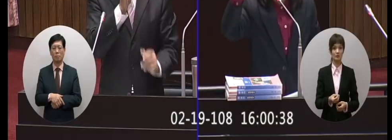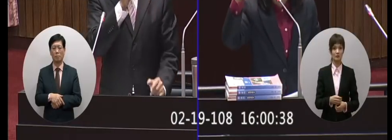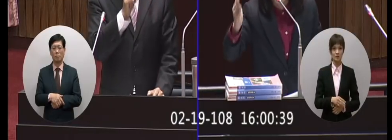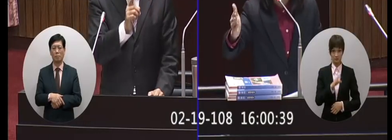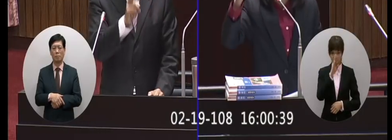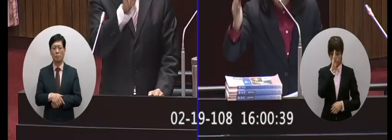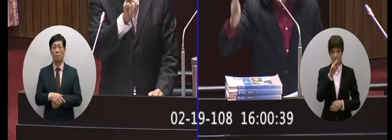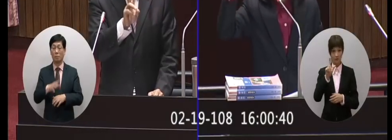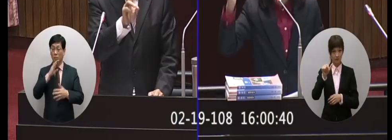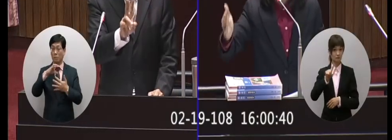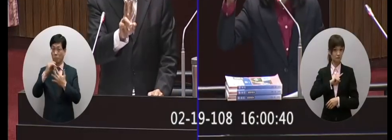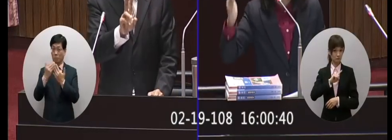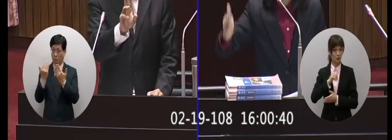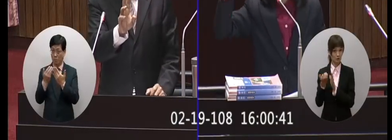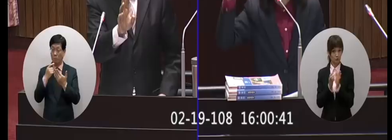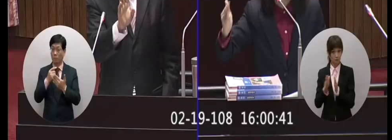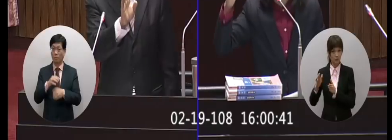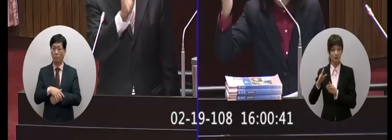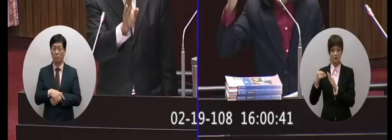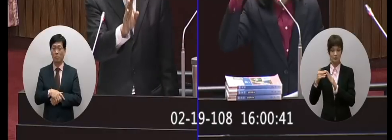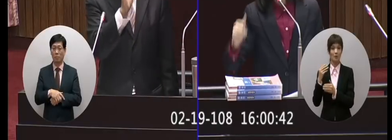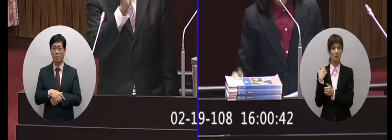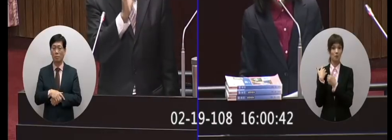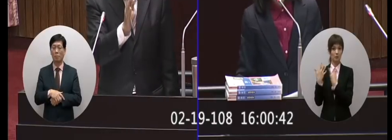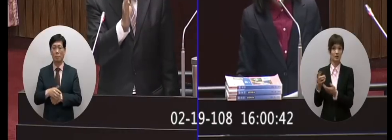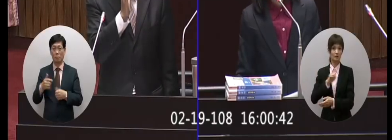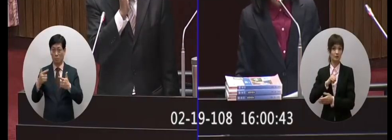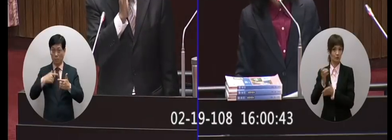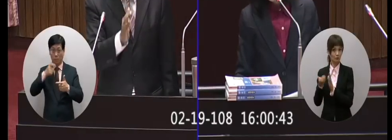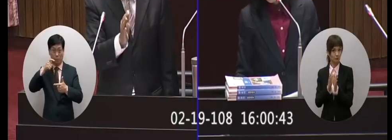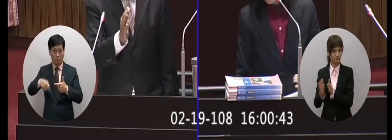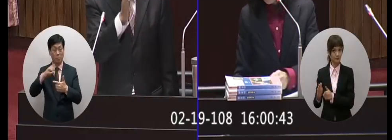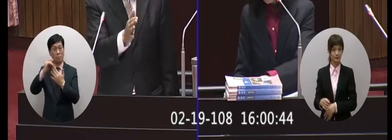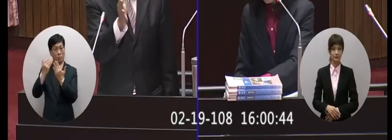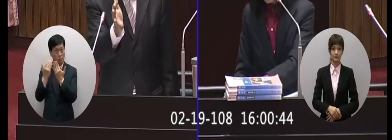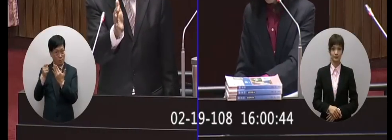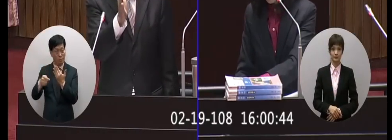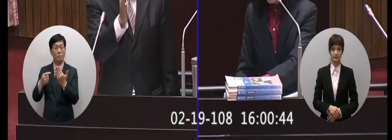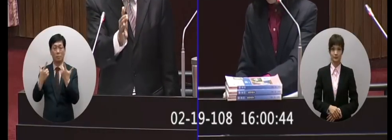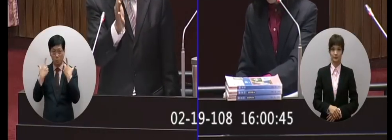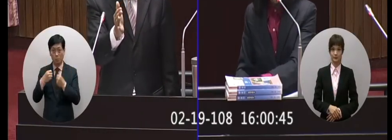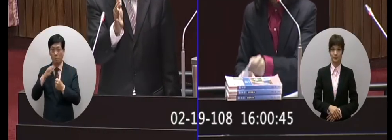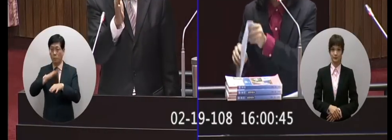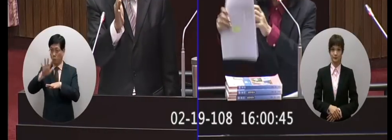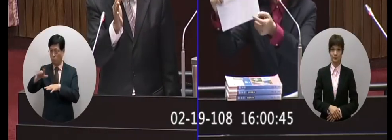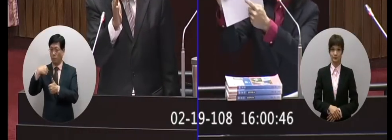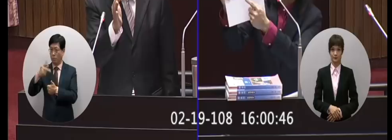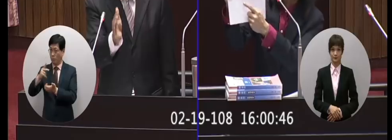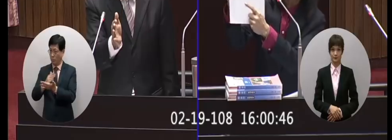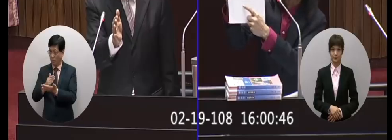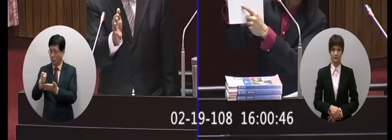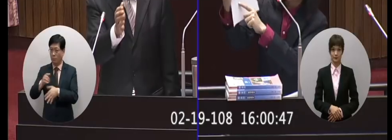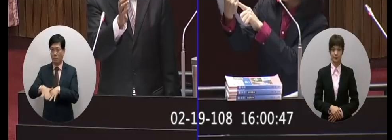自己準備學校自己準備不定的選修這個就是所謂會有教科書的